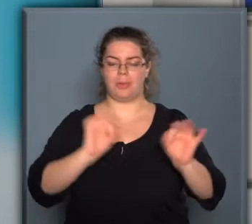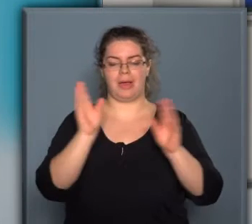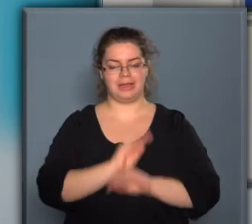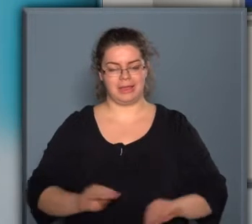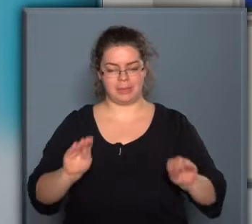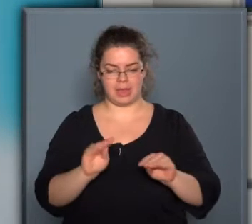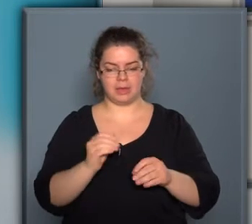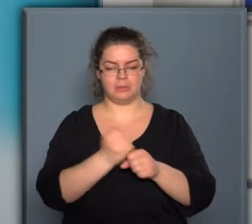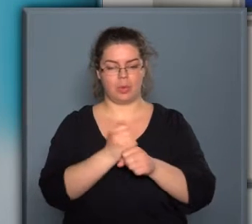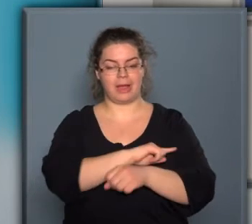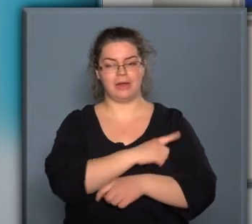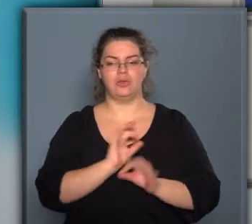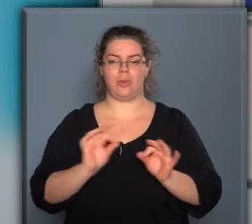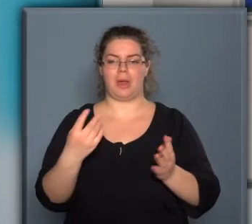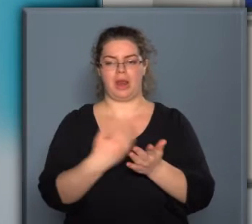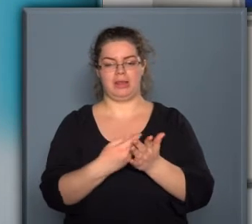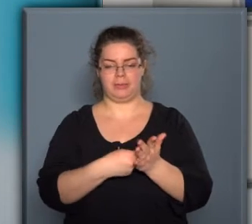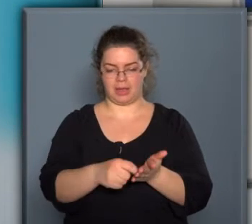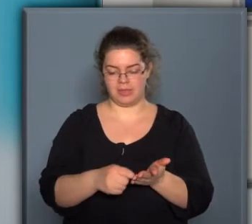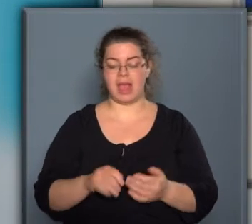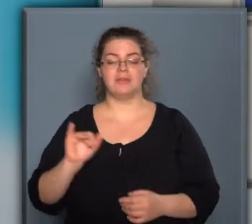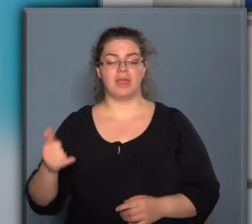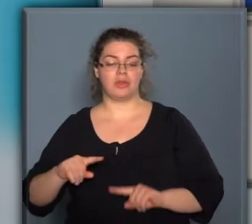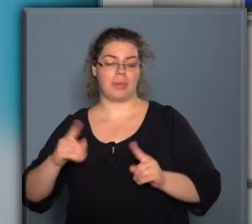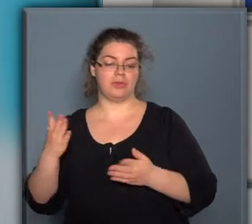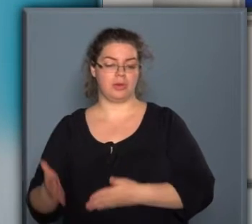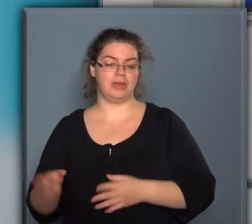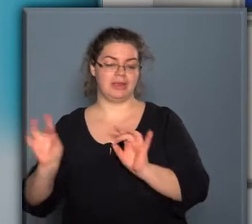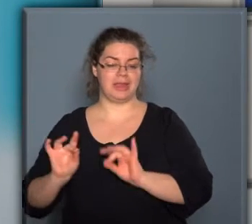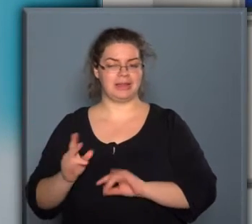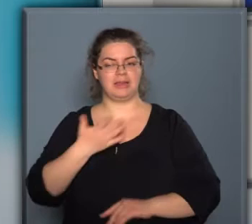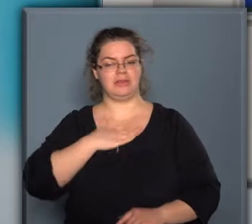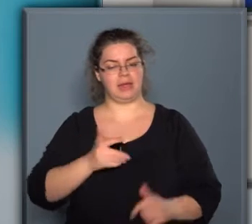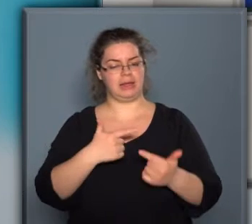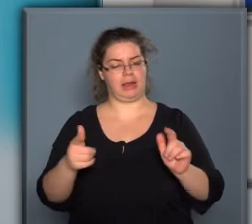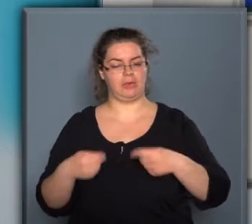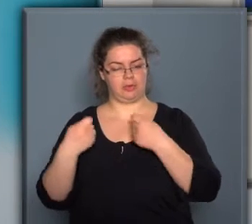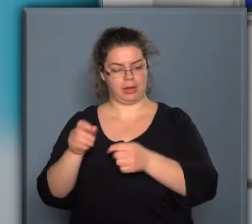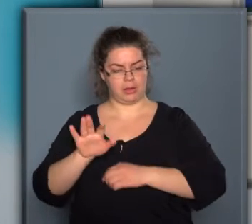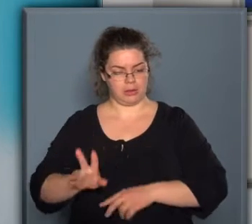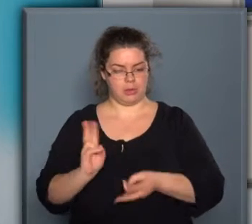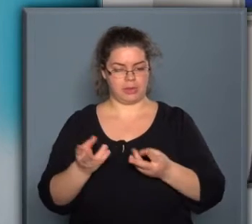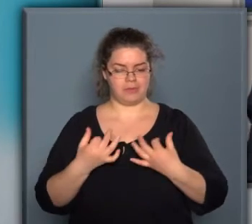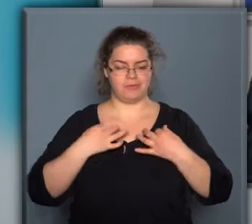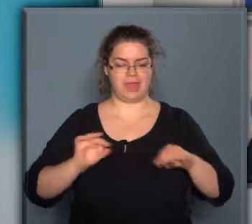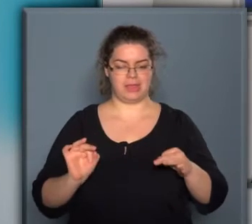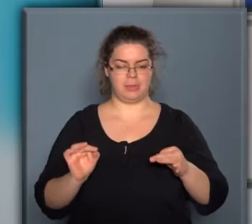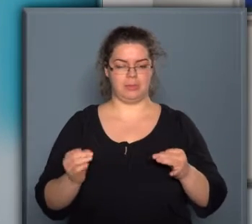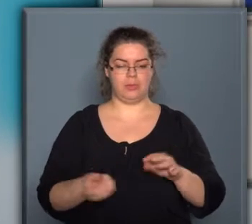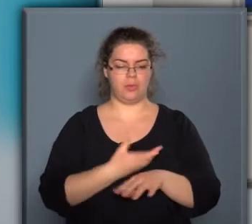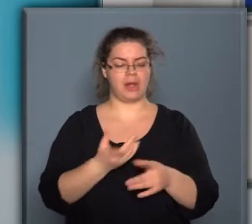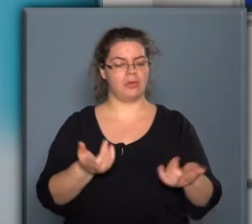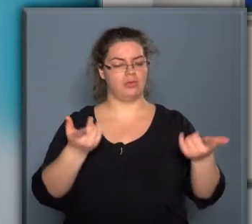képzett munkaerő jobban is megletne fizetve, ugyanakkor a másik oldalon a célnek lehetőséget akarunk arra adni, hogy a fölszabaduló